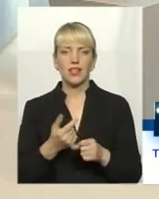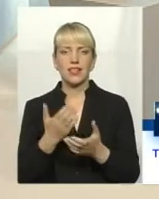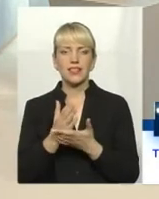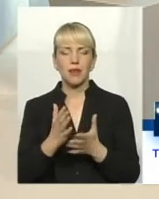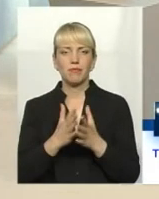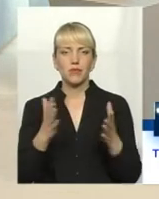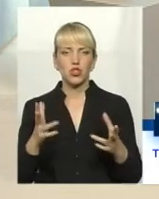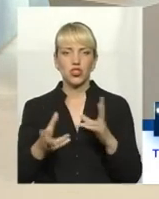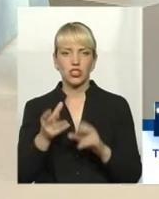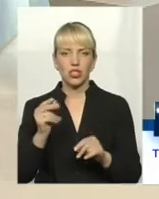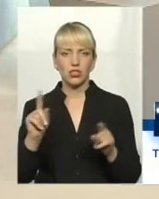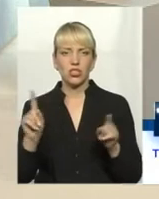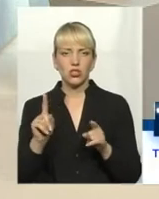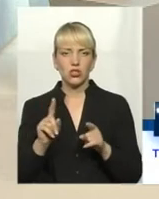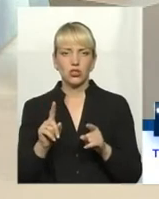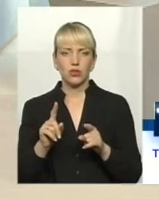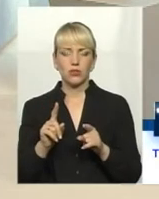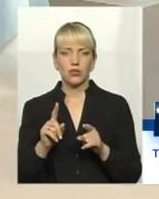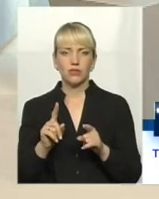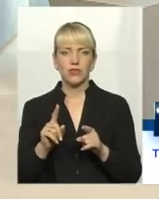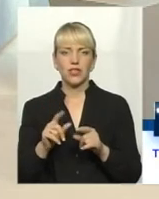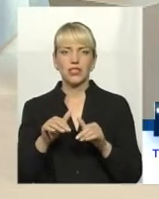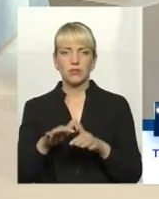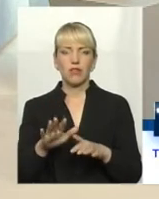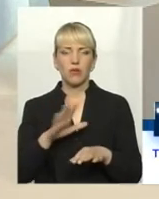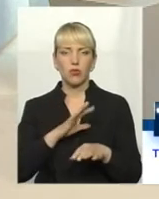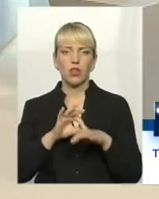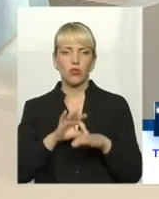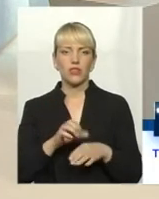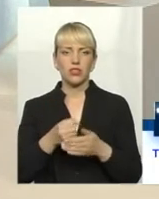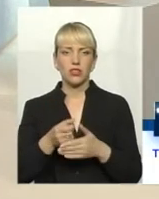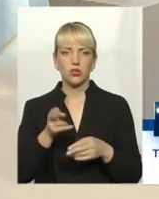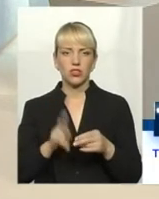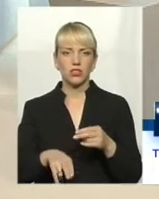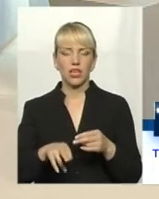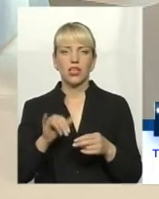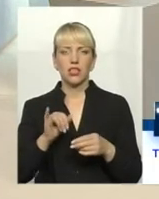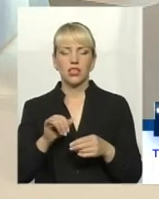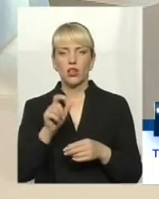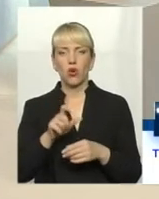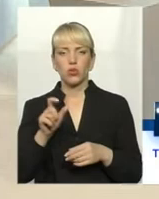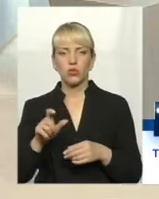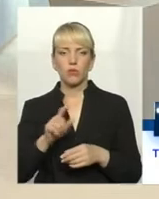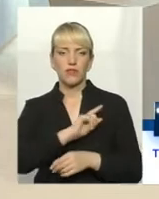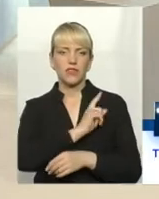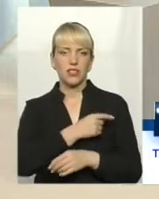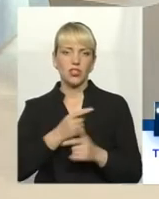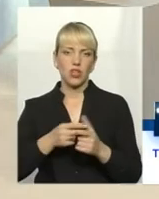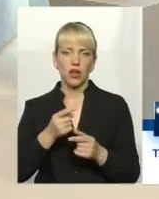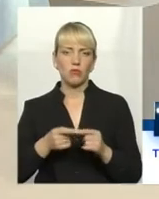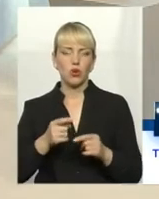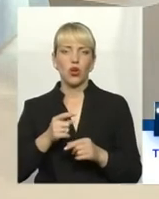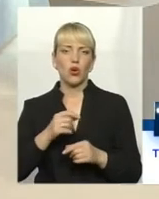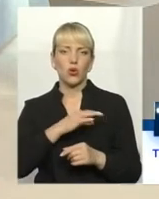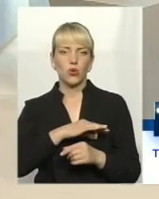більший відсоток ймовірності того, що справа буде доведена до кінця, і особи фізичні або юридичні, які здійснюють такі